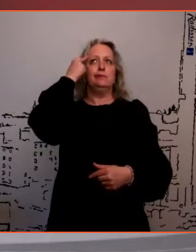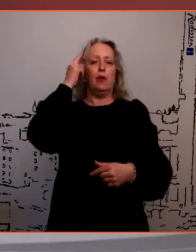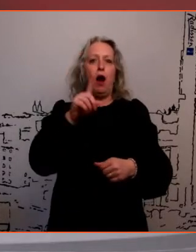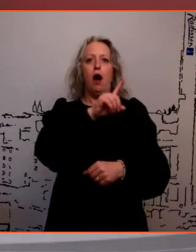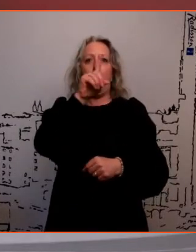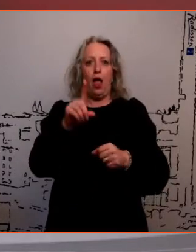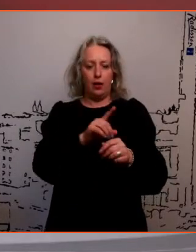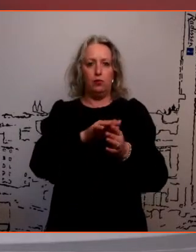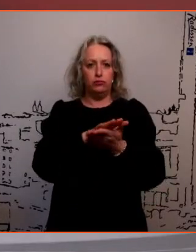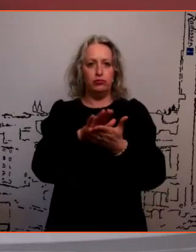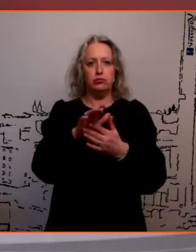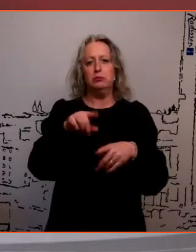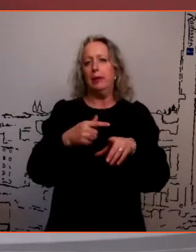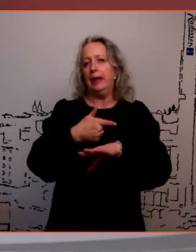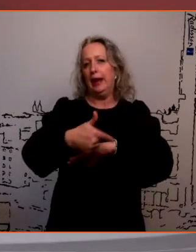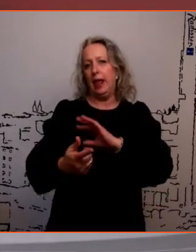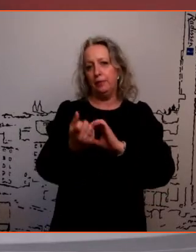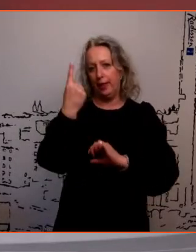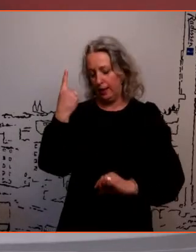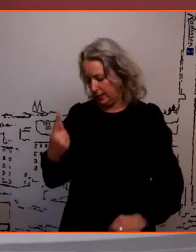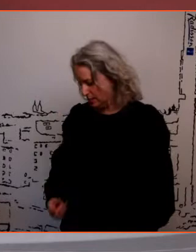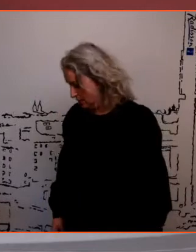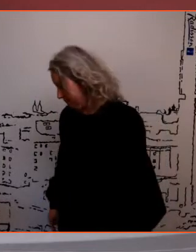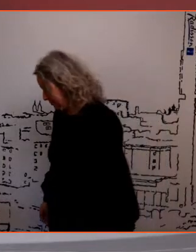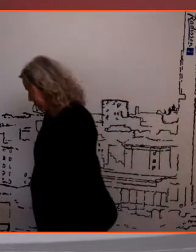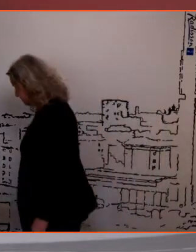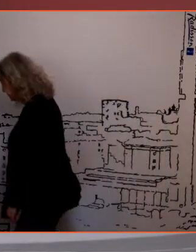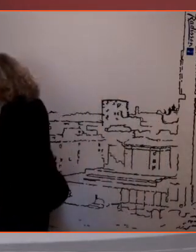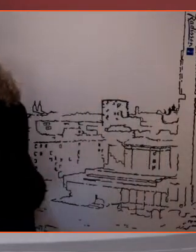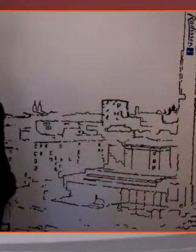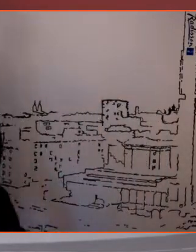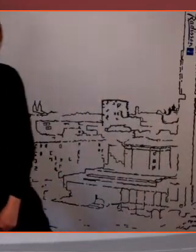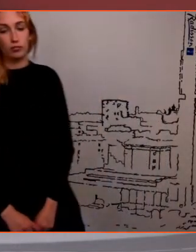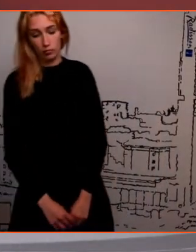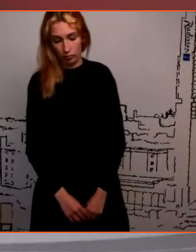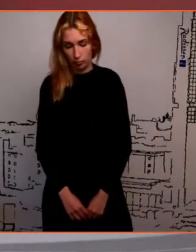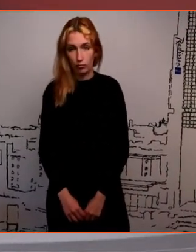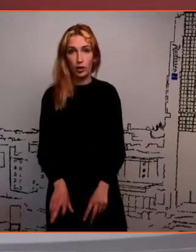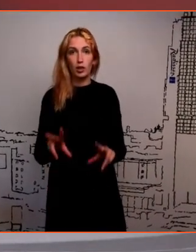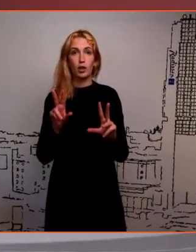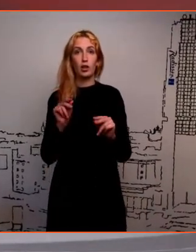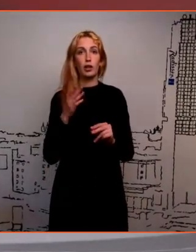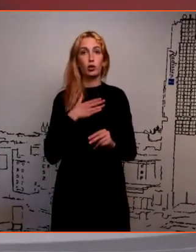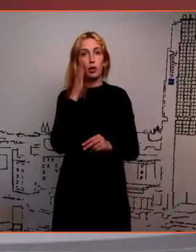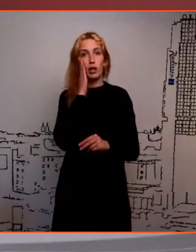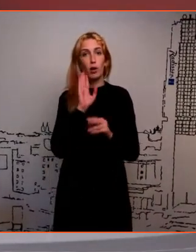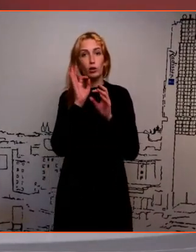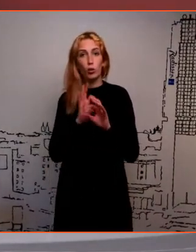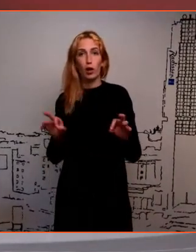tuli mul mõnda aega ile. Õnneks on mul tore ema, kes on pedagog, et me üppasime nagu sinna järgi,